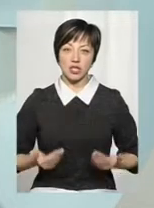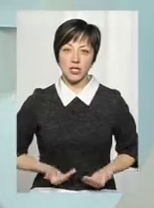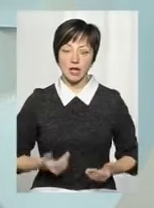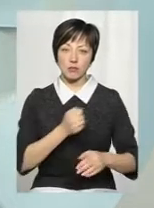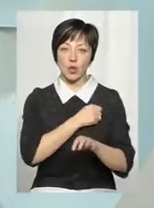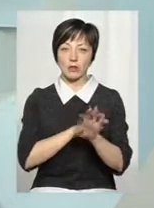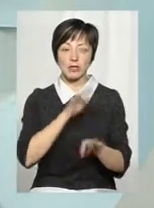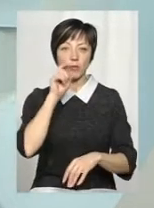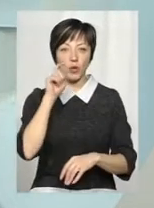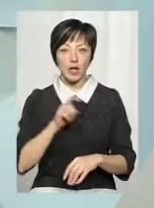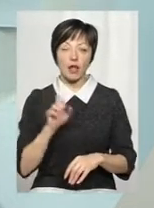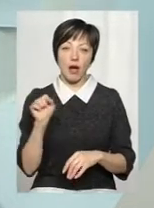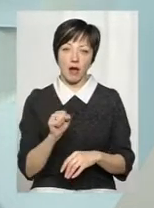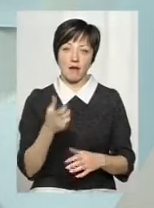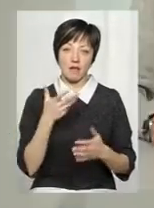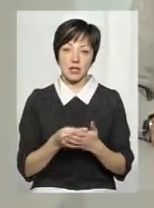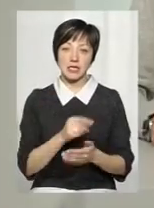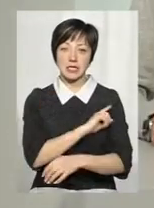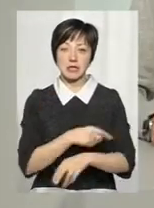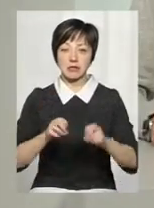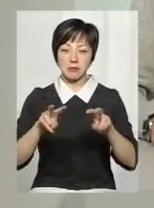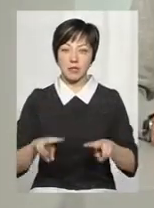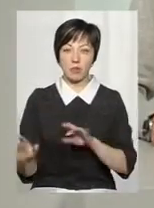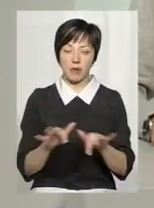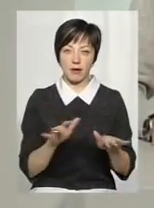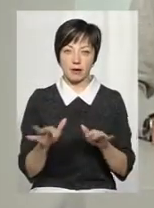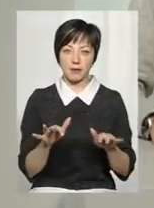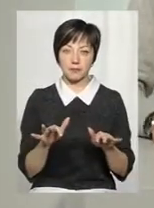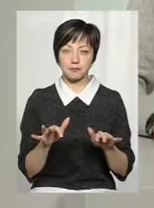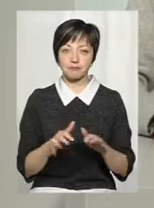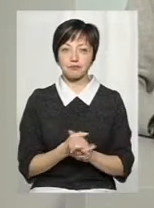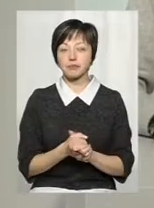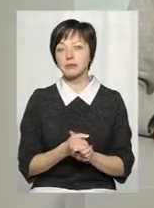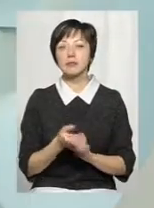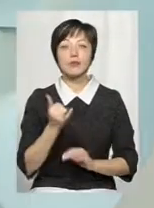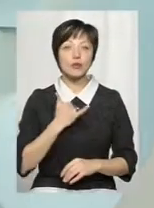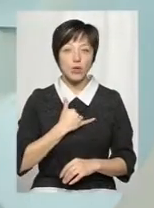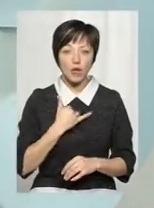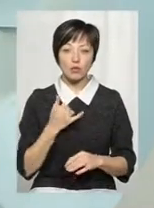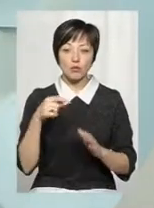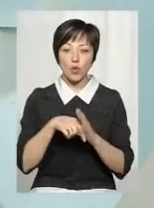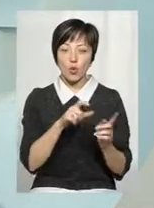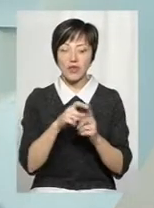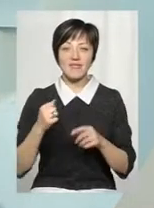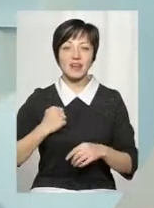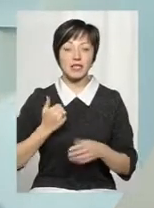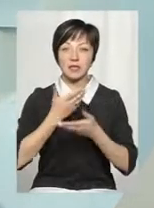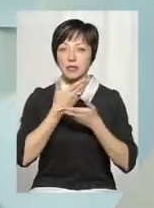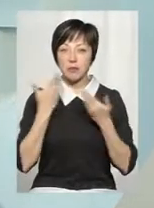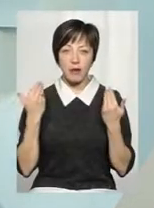Збройними силами України, а, власне, з силами спеціальних операцій. В нашому роді військ немає